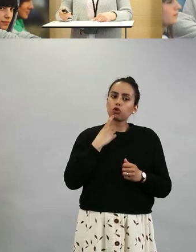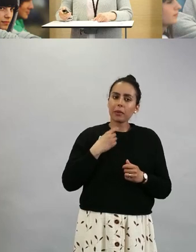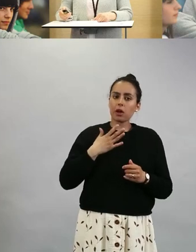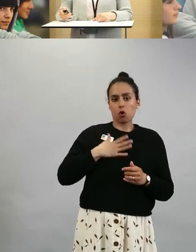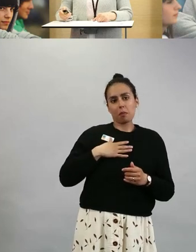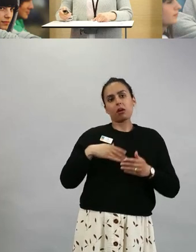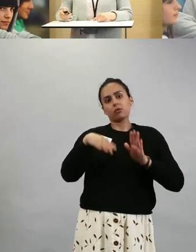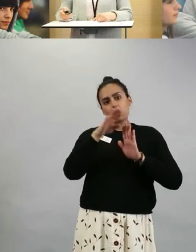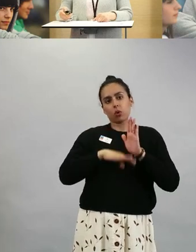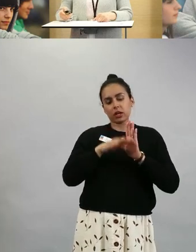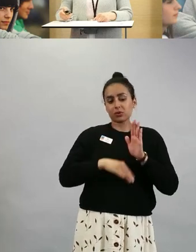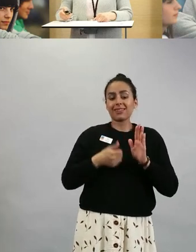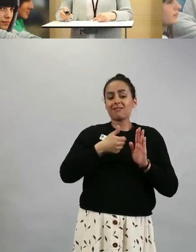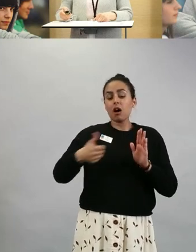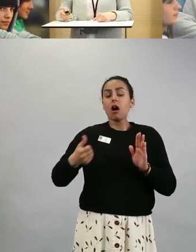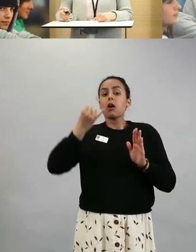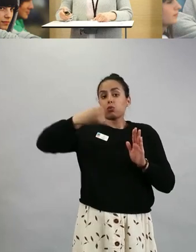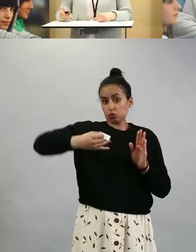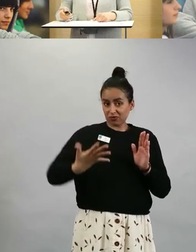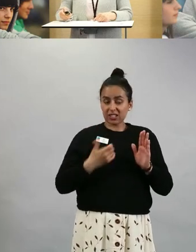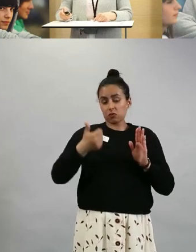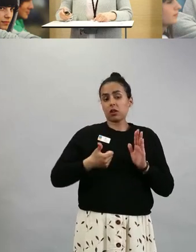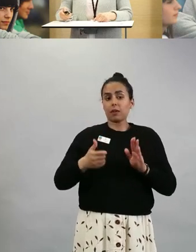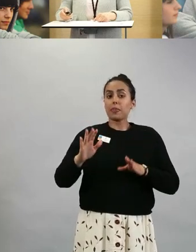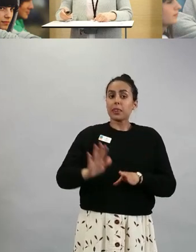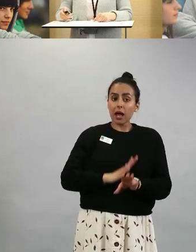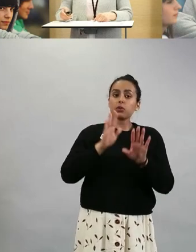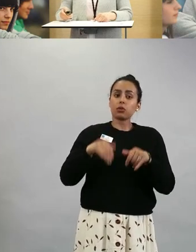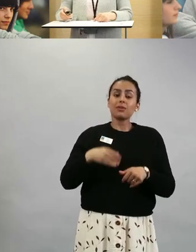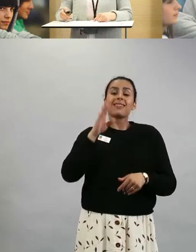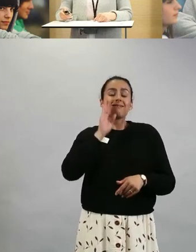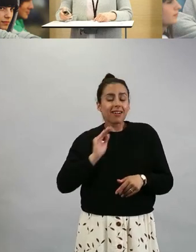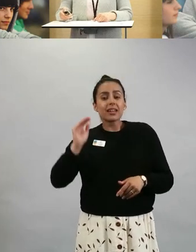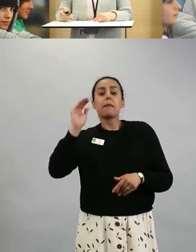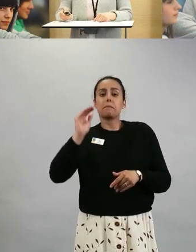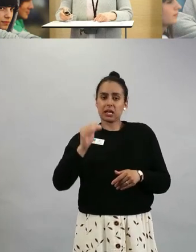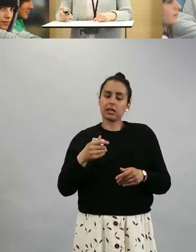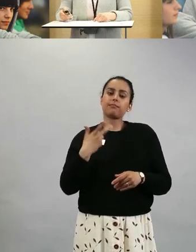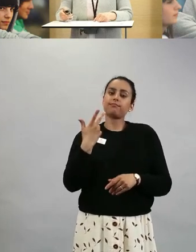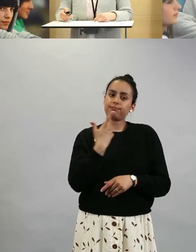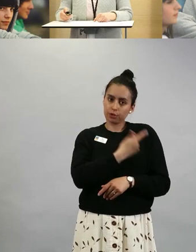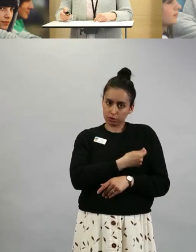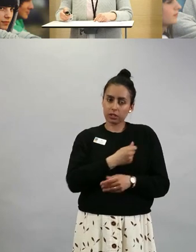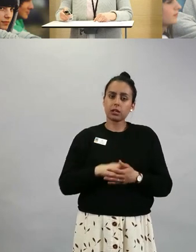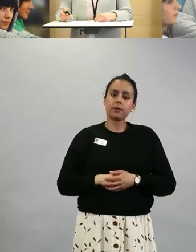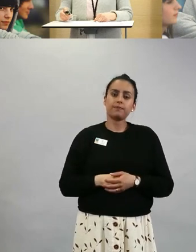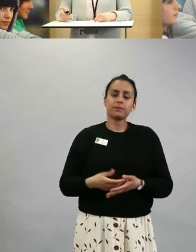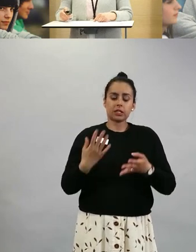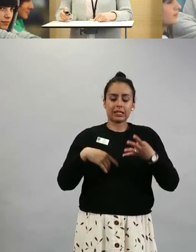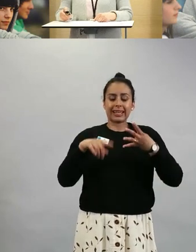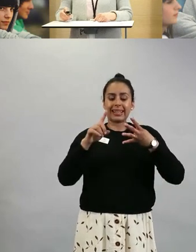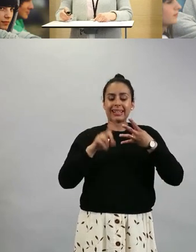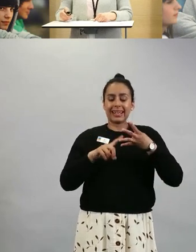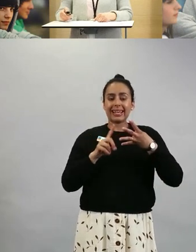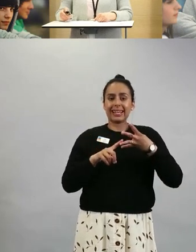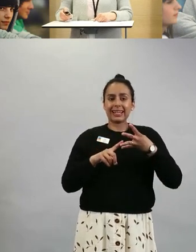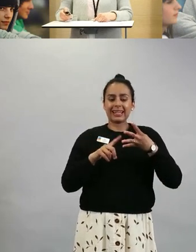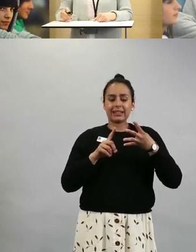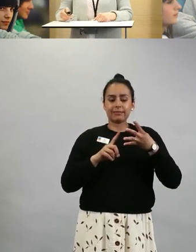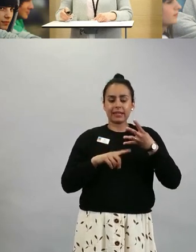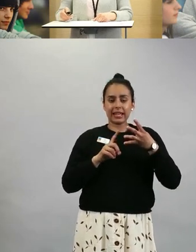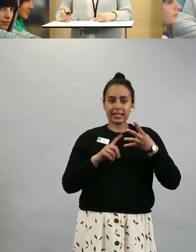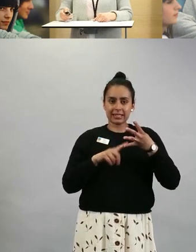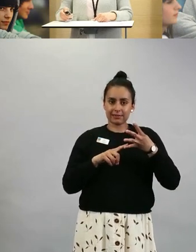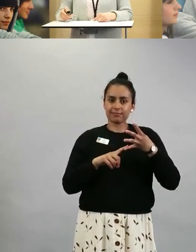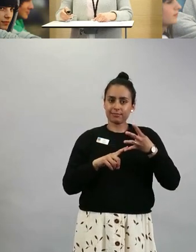65 vuotta täyttäneille ja sitä vanhemmille. Tämä neljäs rokote, joka vielä odottaa meidän